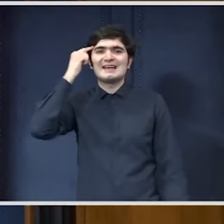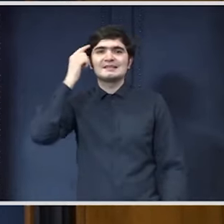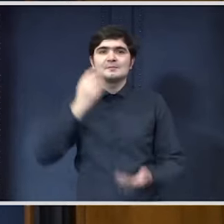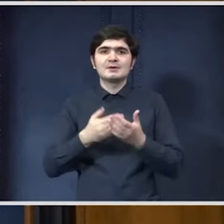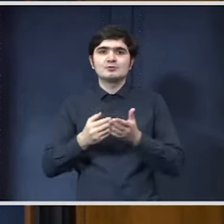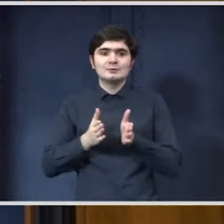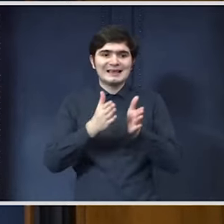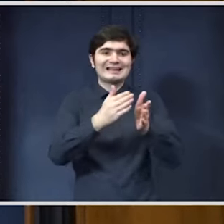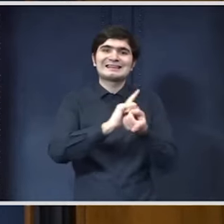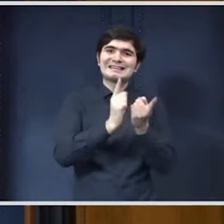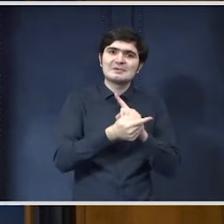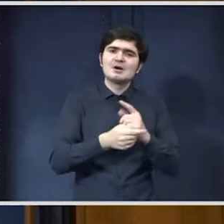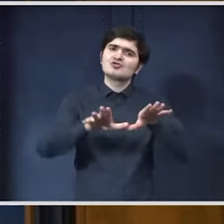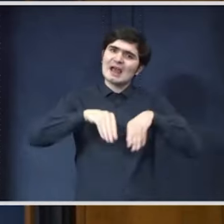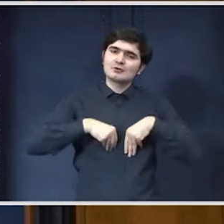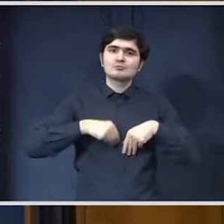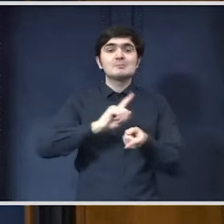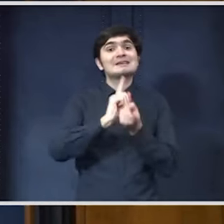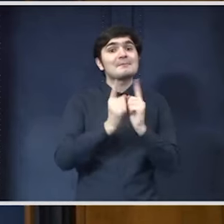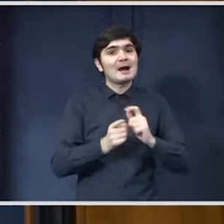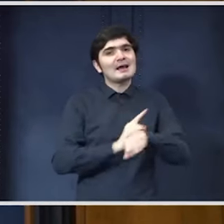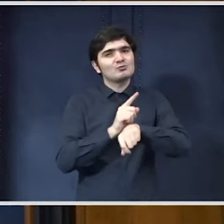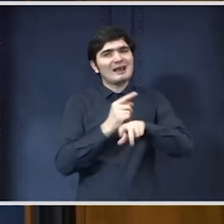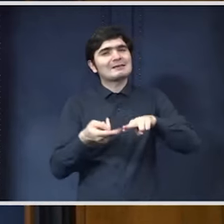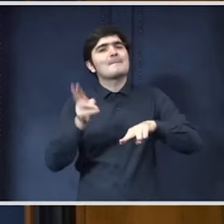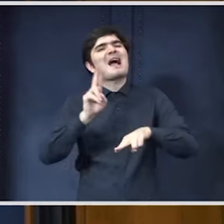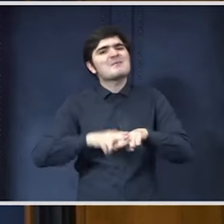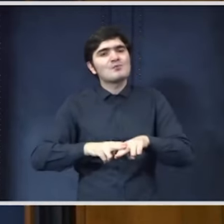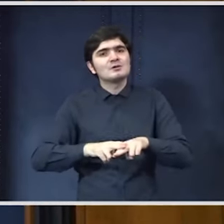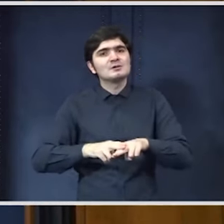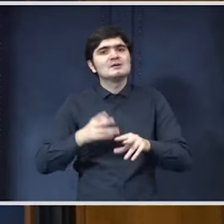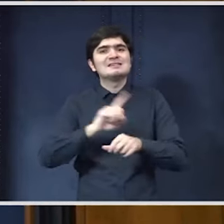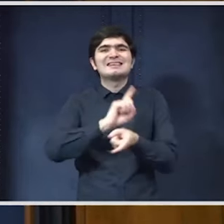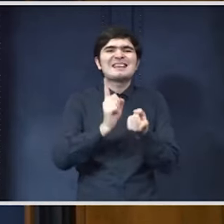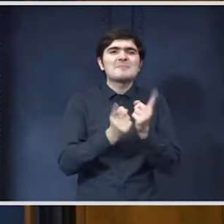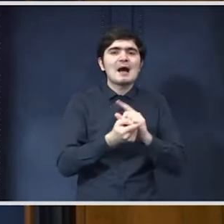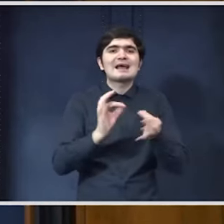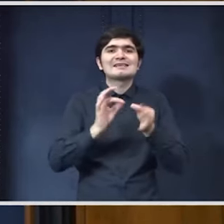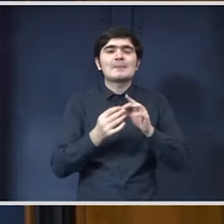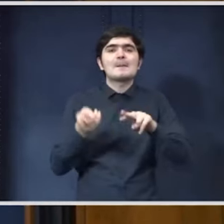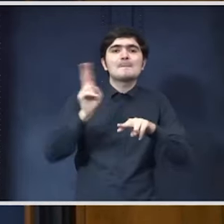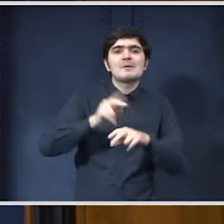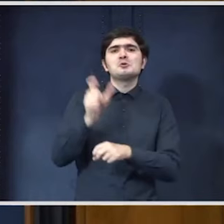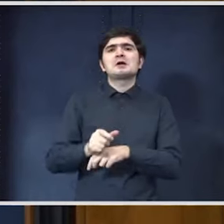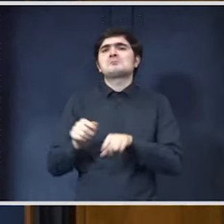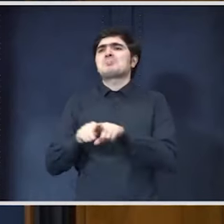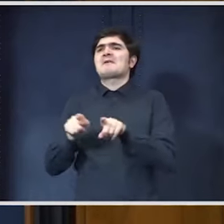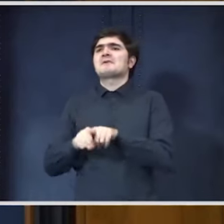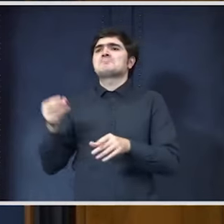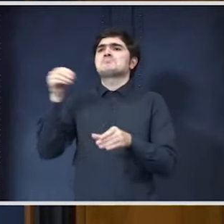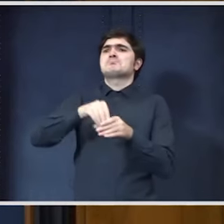direcție a schimbării și a sumați. Și schimbarea durează mai mult decât, sau presupune mai mult decât investiția unor